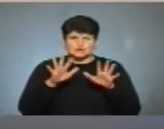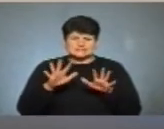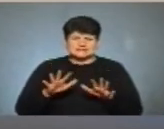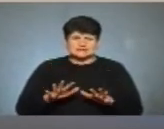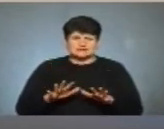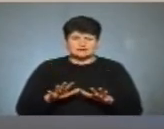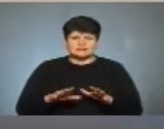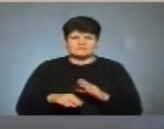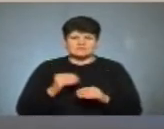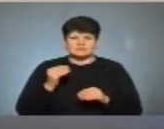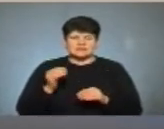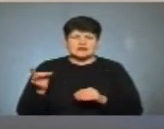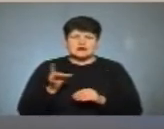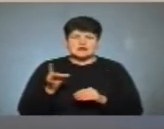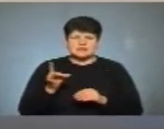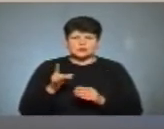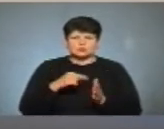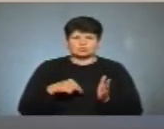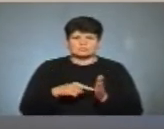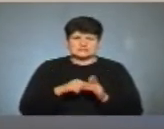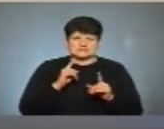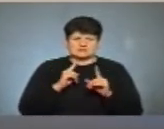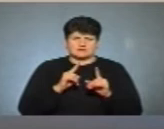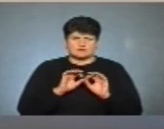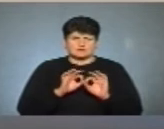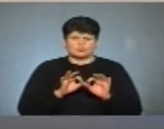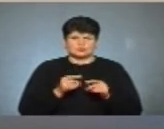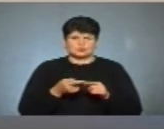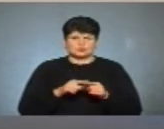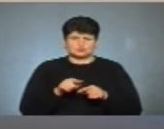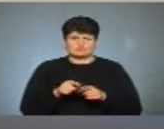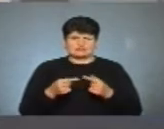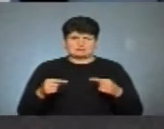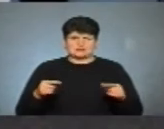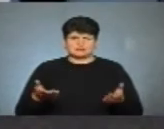вибору депутатів районної умісті ради. Поясніть цю відмінність.